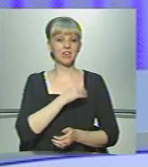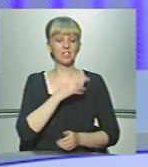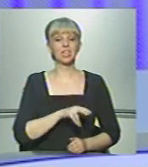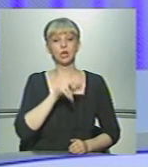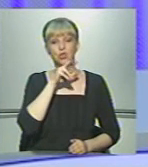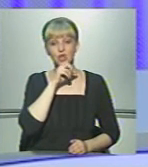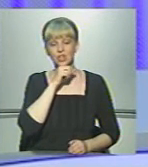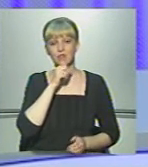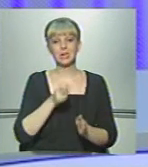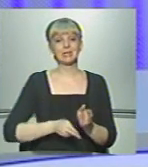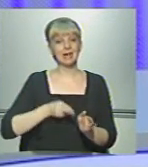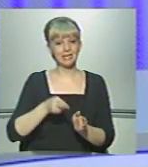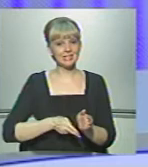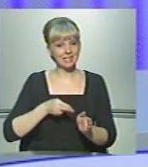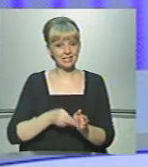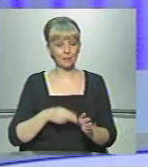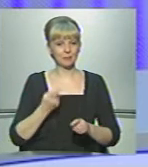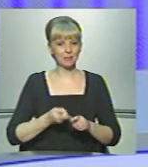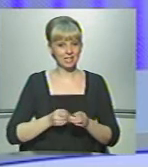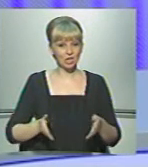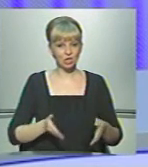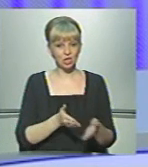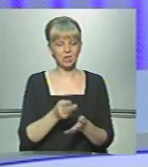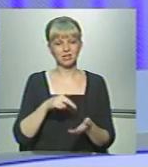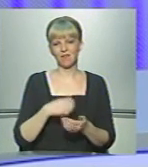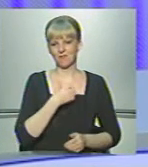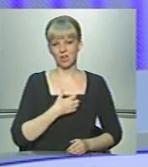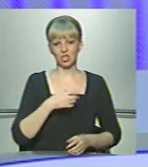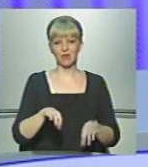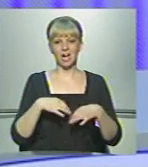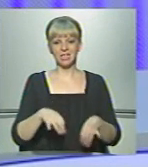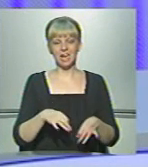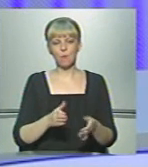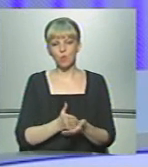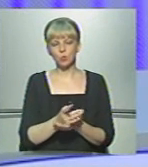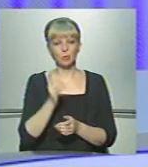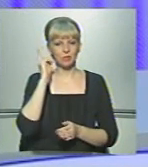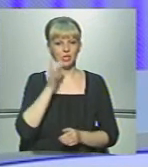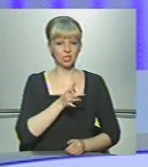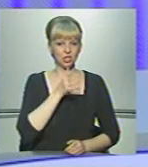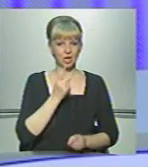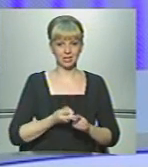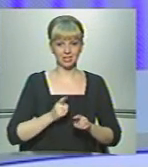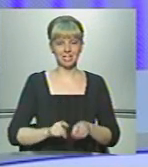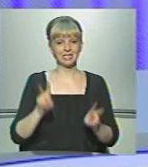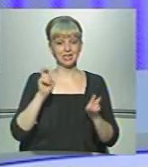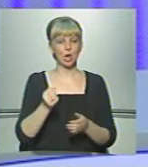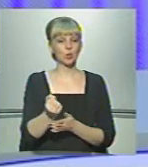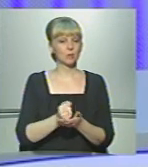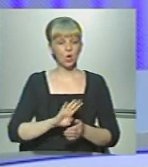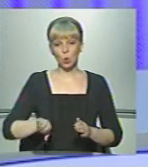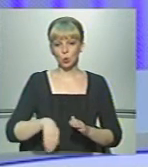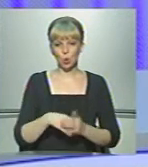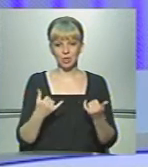-Чернівецька залізниця. Цей шлях став важливим транспортним узлом у тодішній час. Цей статус зберігся і